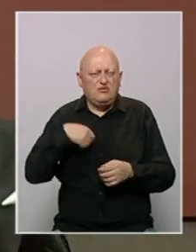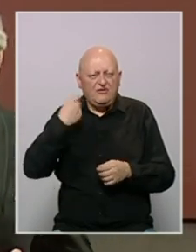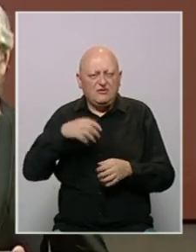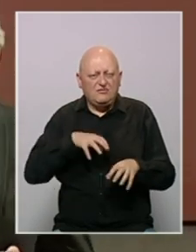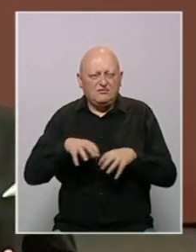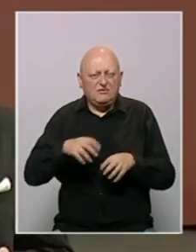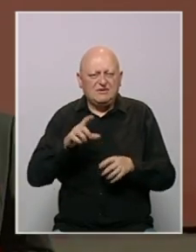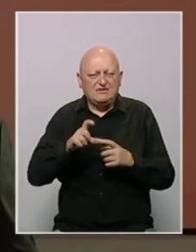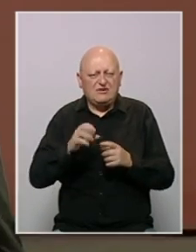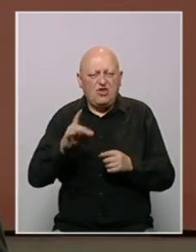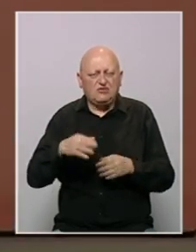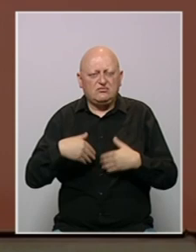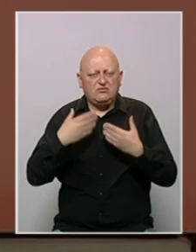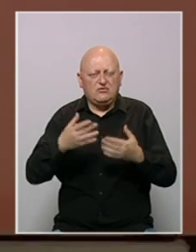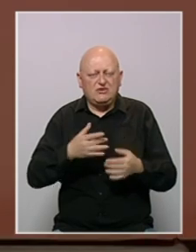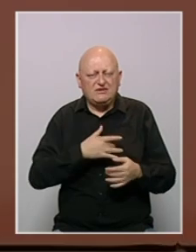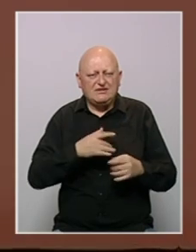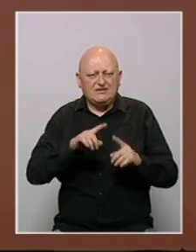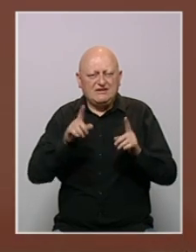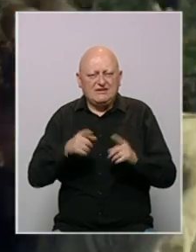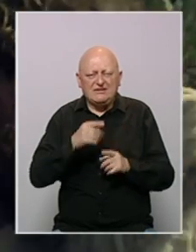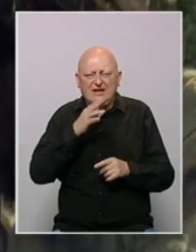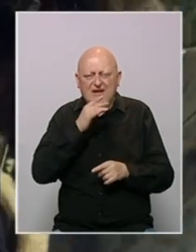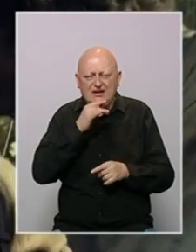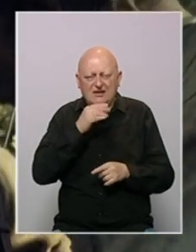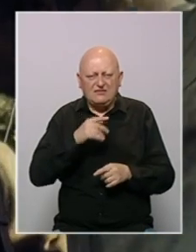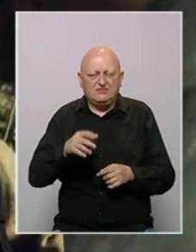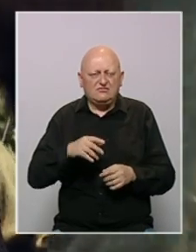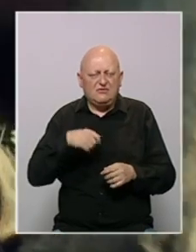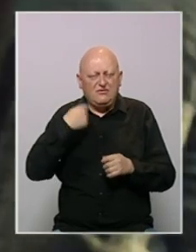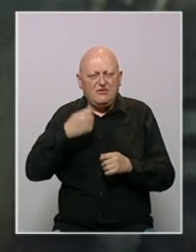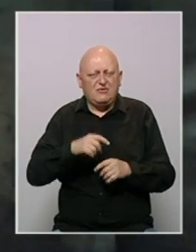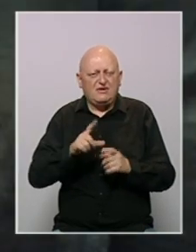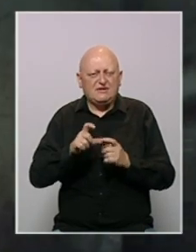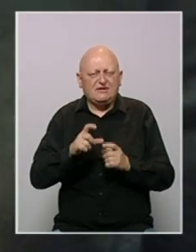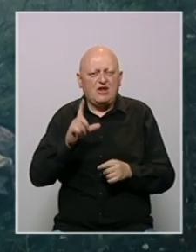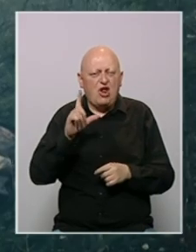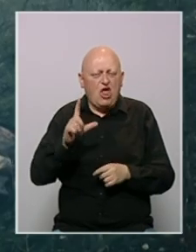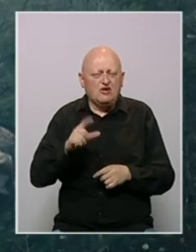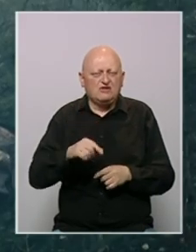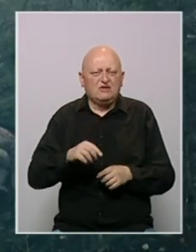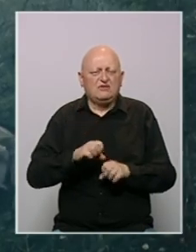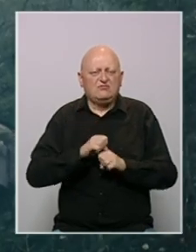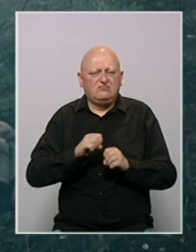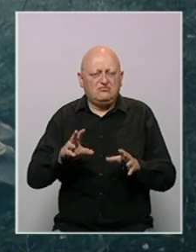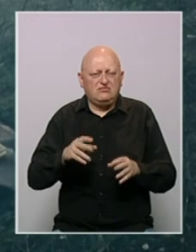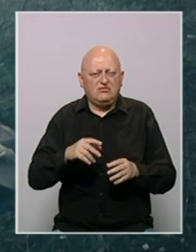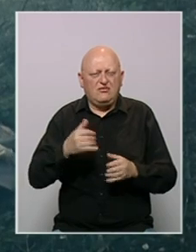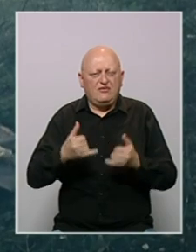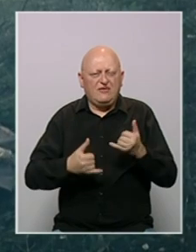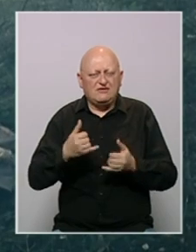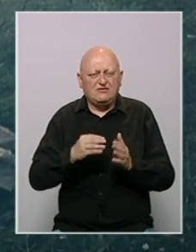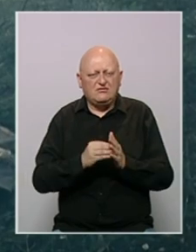Sergeju Loznici uručeno je počasno srce Sarajeva. Retrospektiva filmova Sergeja Loznice biće prikazana u oktiru